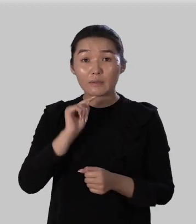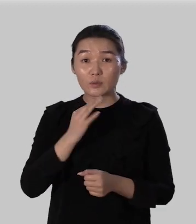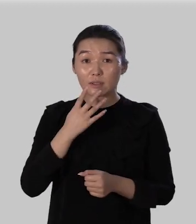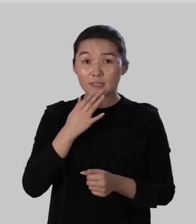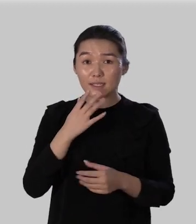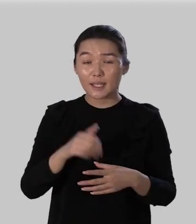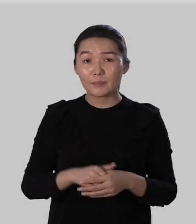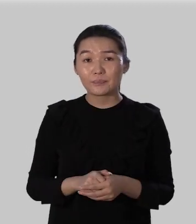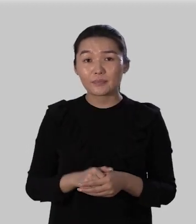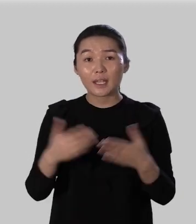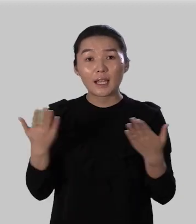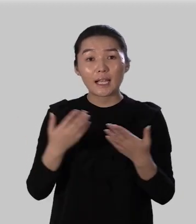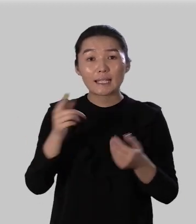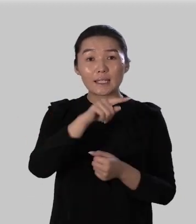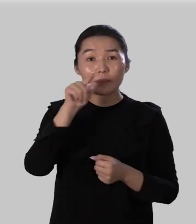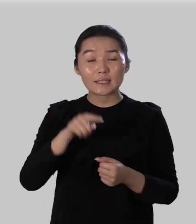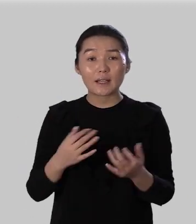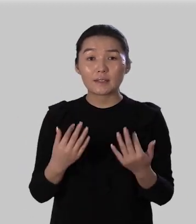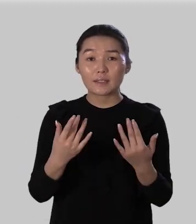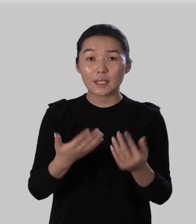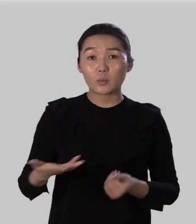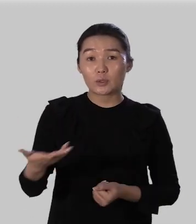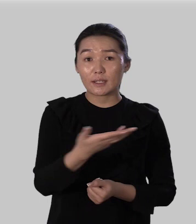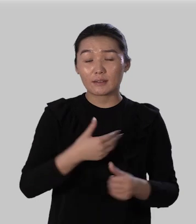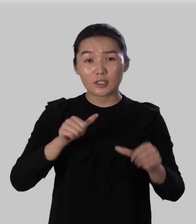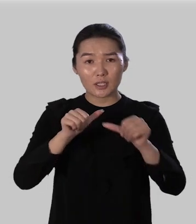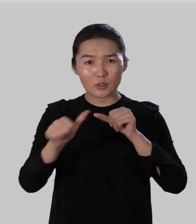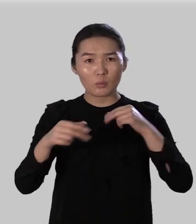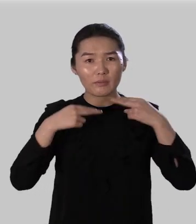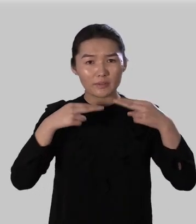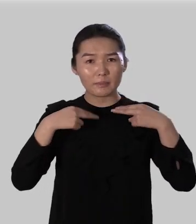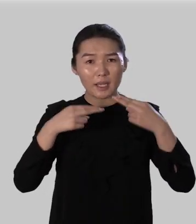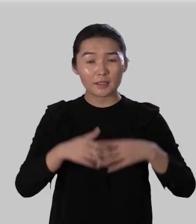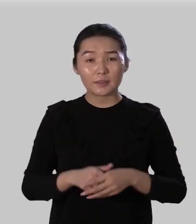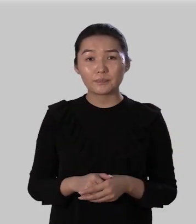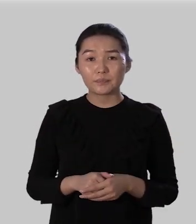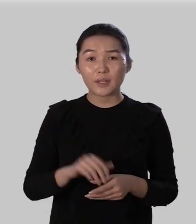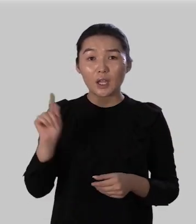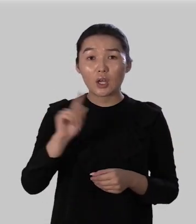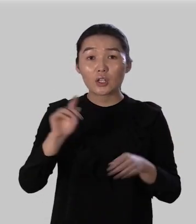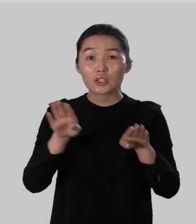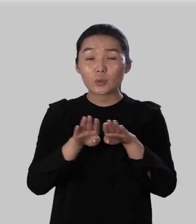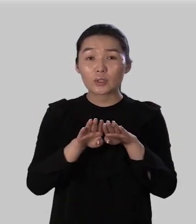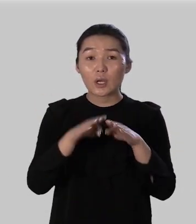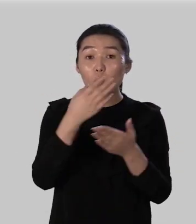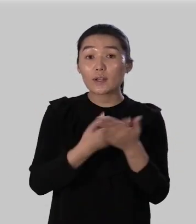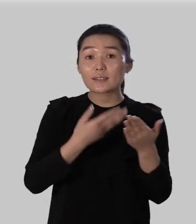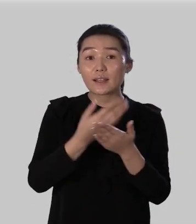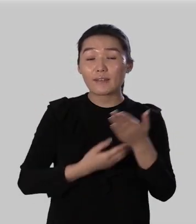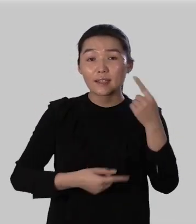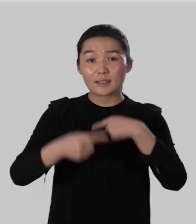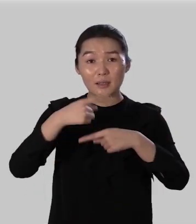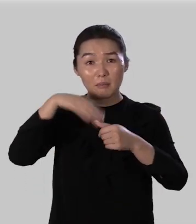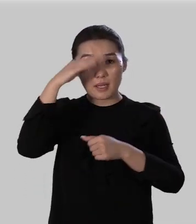в русском языке какие приставки требуют от нас особого внимания что такое заветы